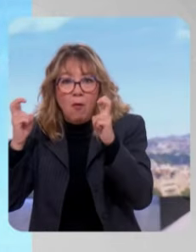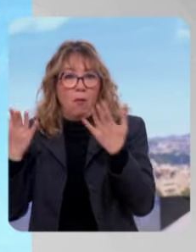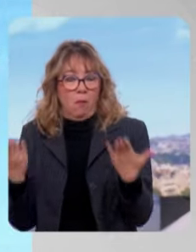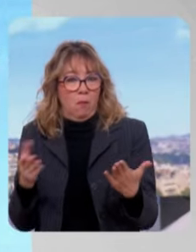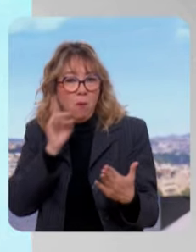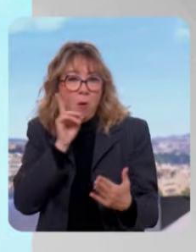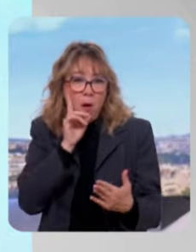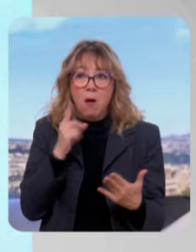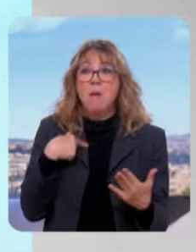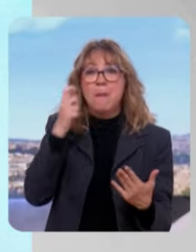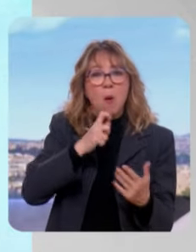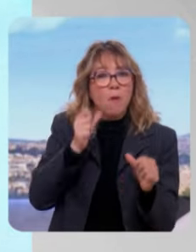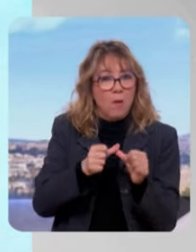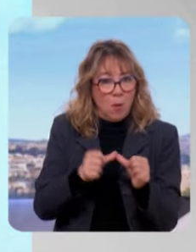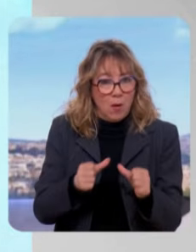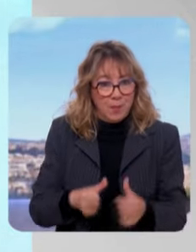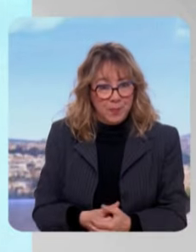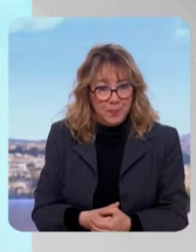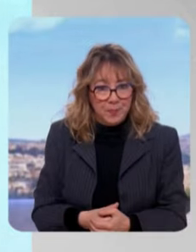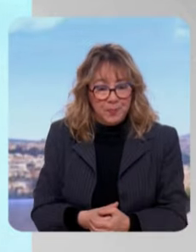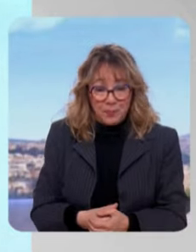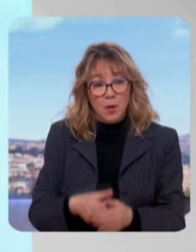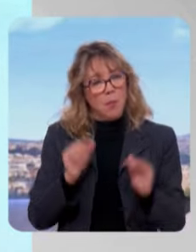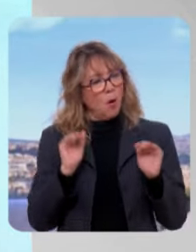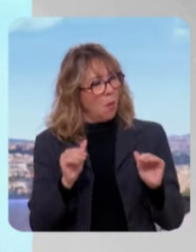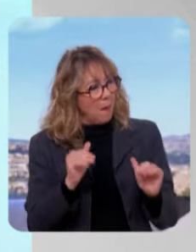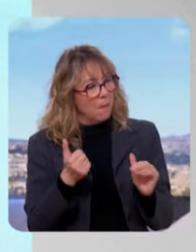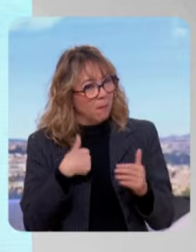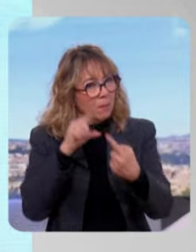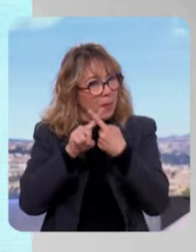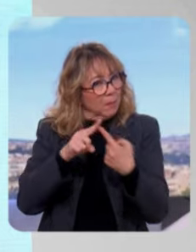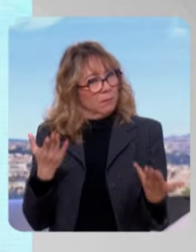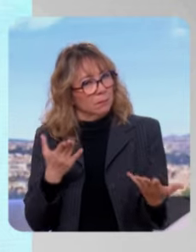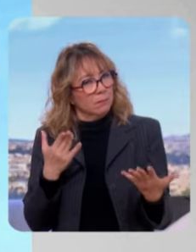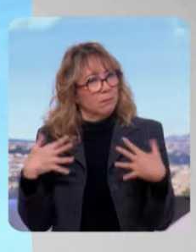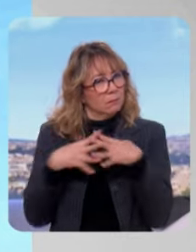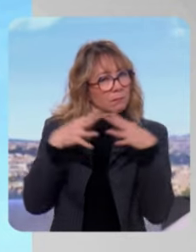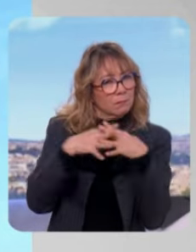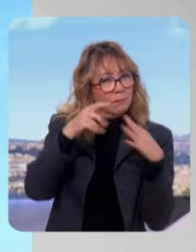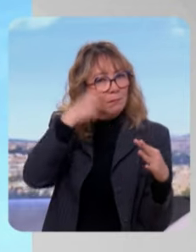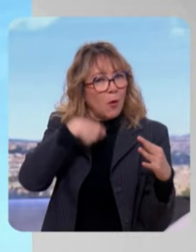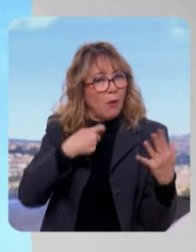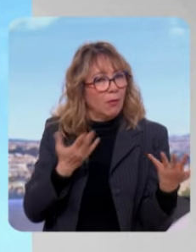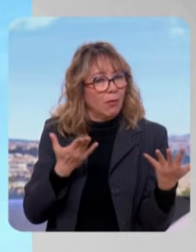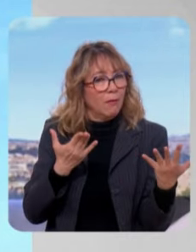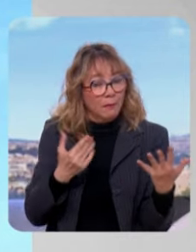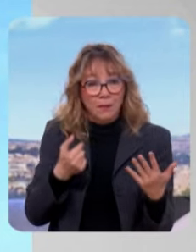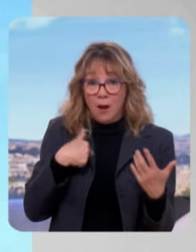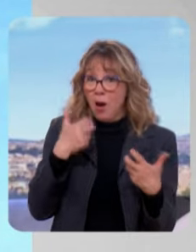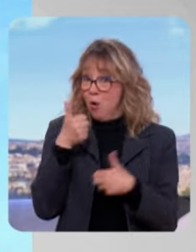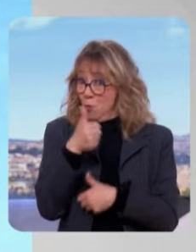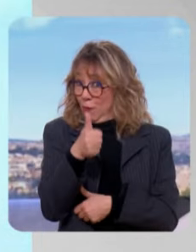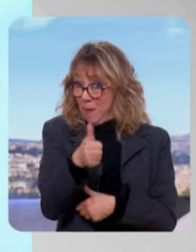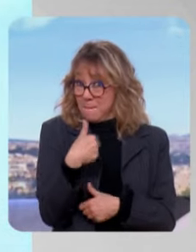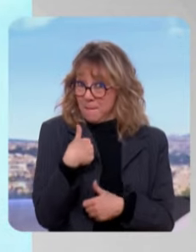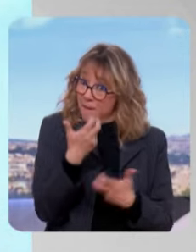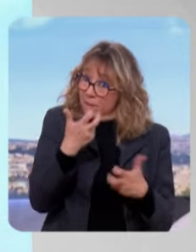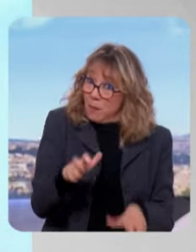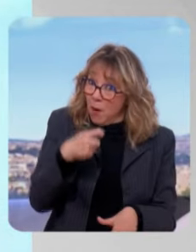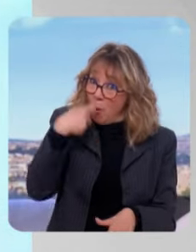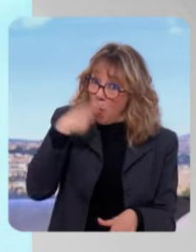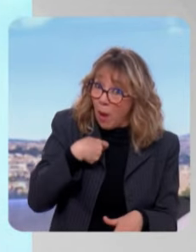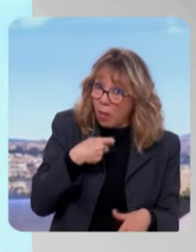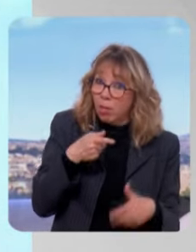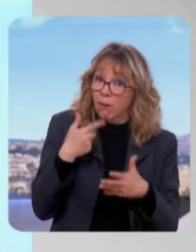Emmanuel Macron ? Pour l'Europe, c'est un sujet tout de même, la guerre en Ukraine. Vous, par exemple, vous souhaitez pas que l'Ukraine entre dans l'OTAN. Pourtant, vous